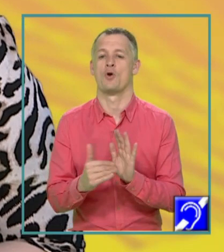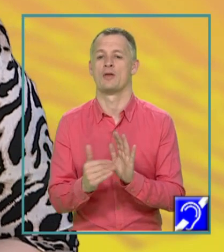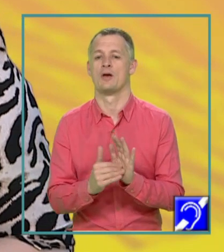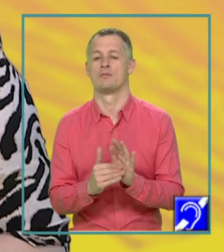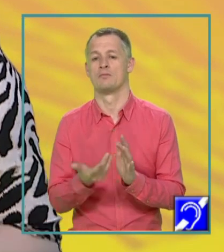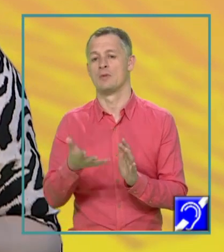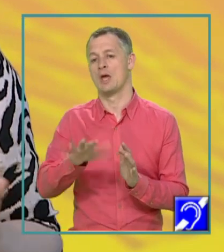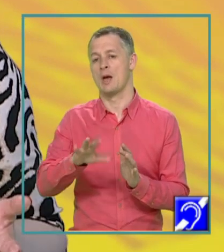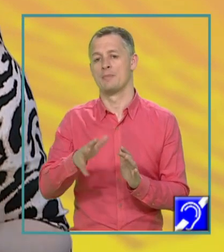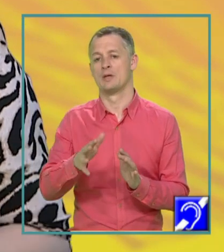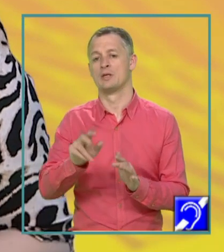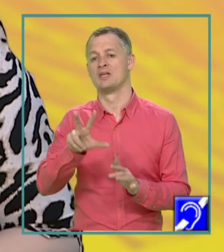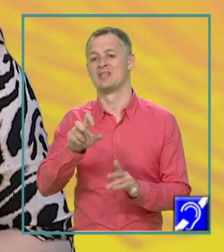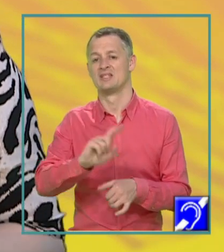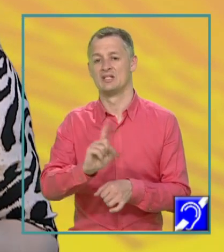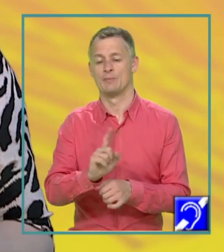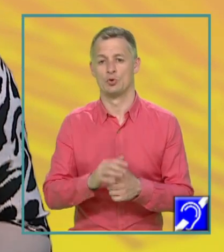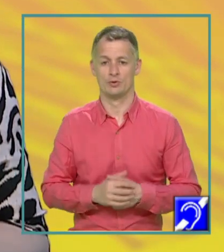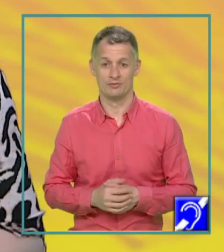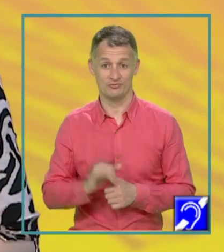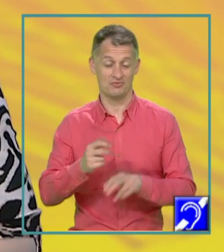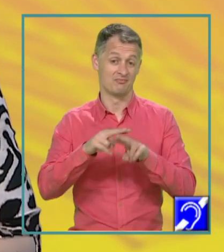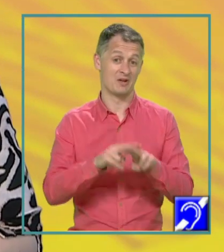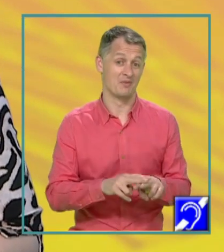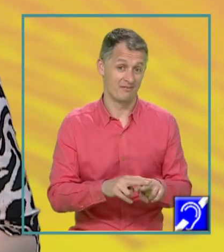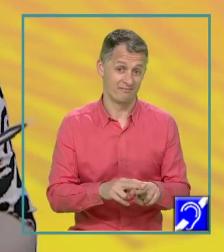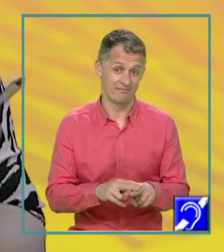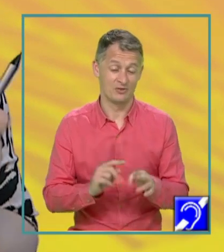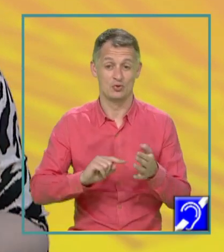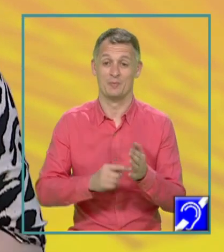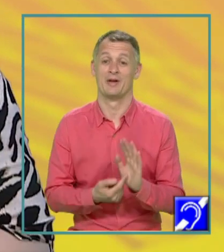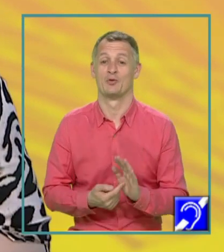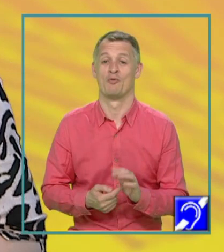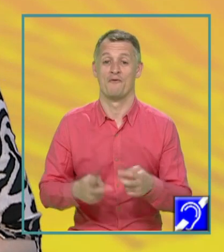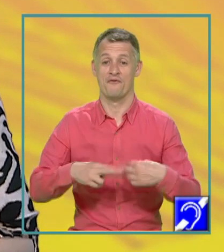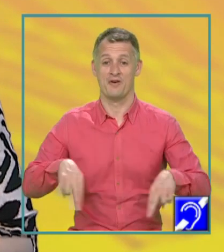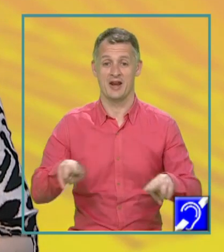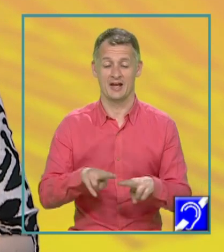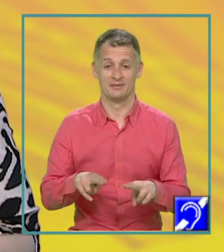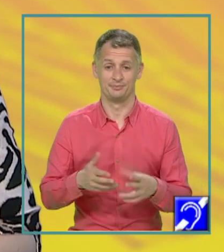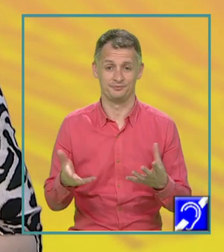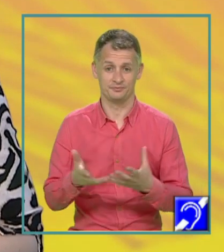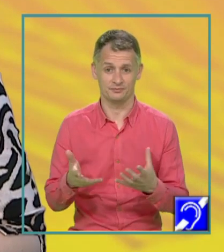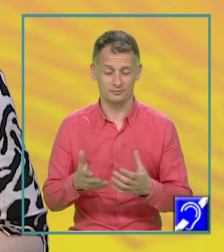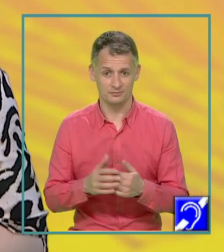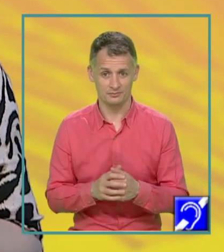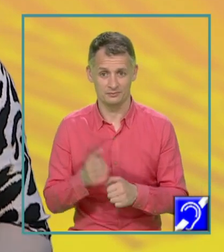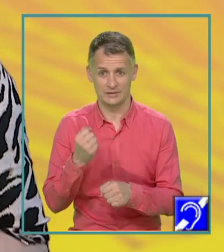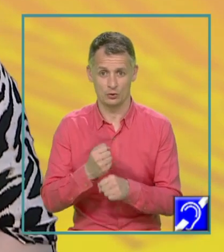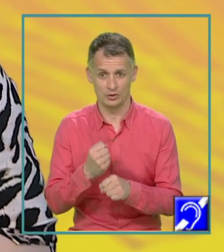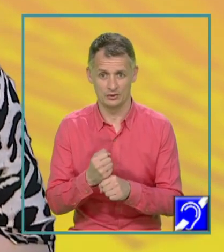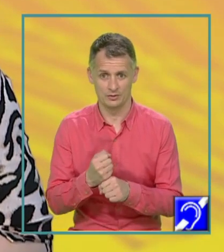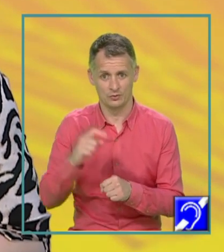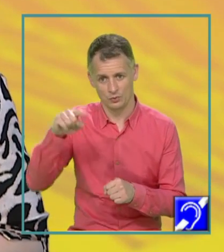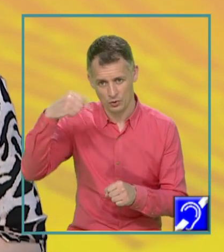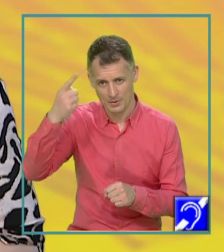nevoie cam de 30 de minute și rămâne subiectul final pe care îl vom lucra în